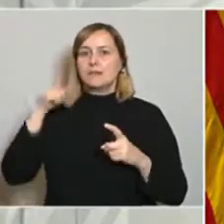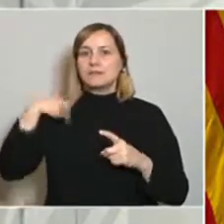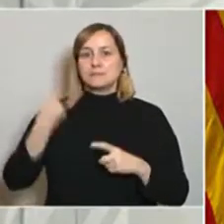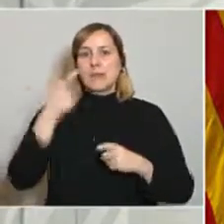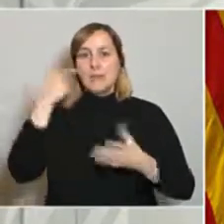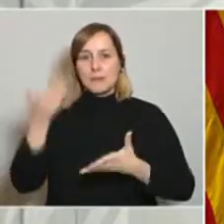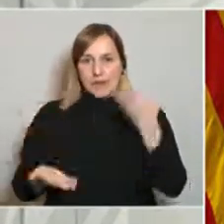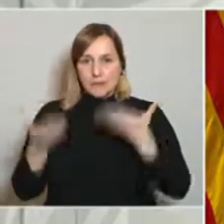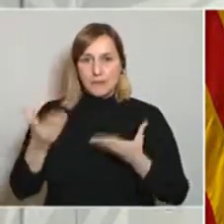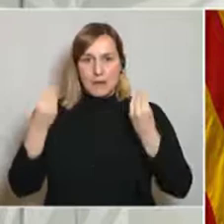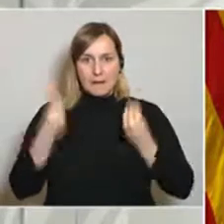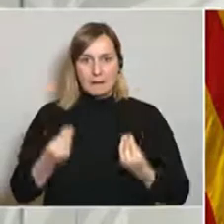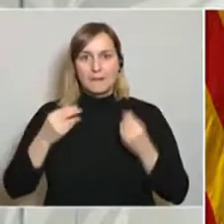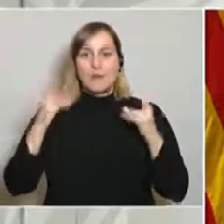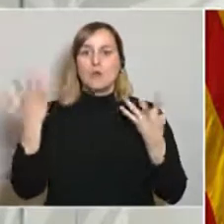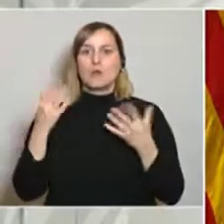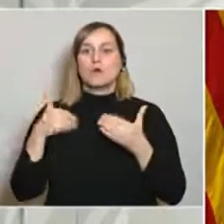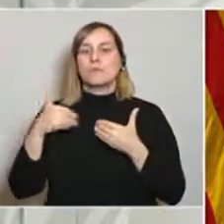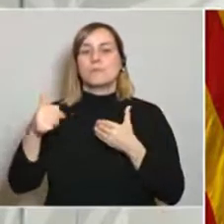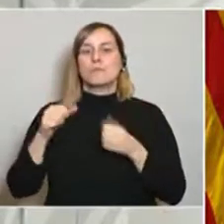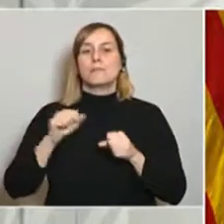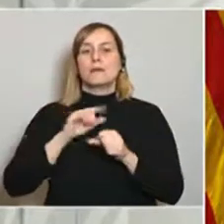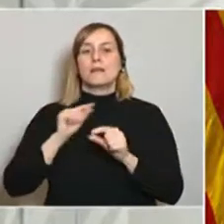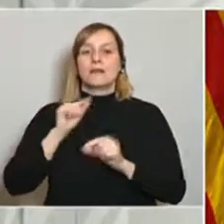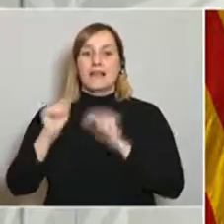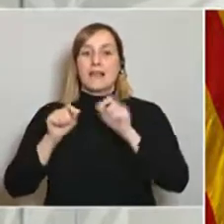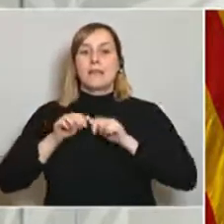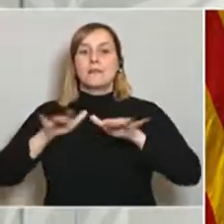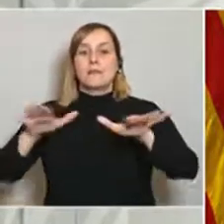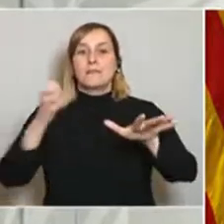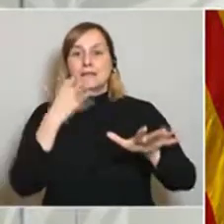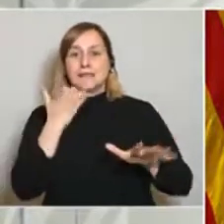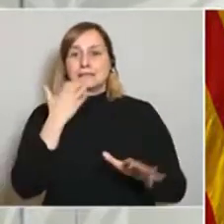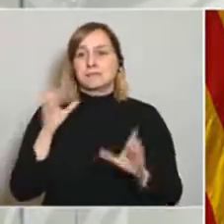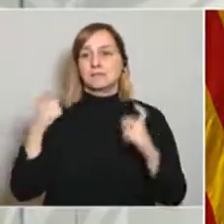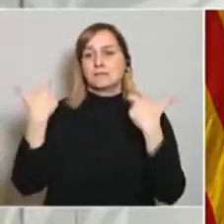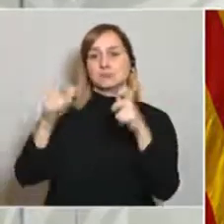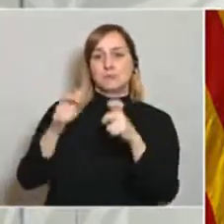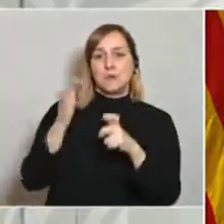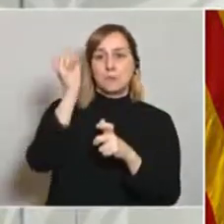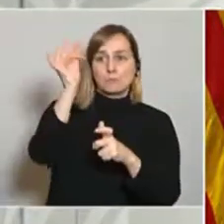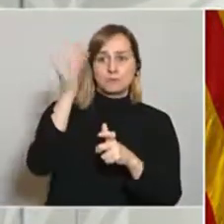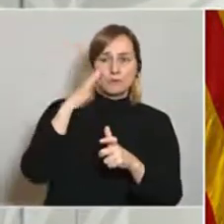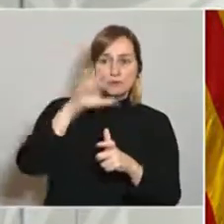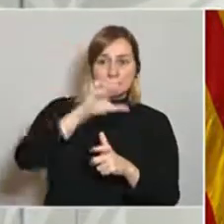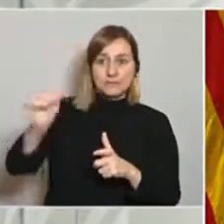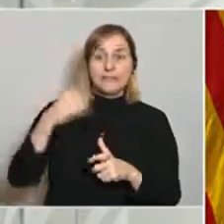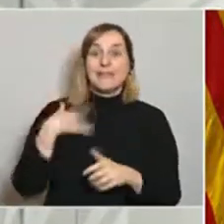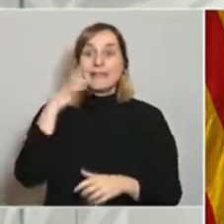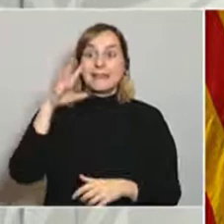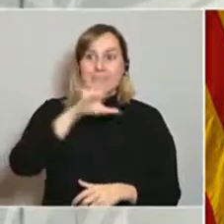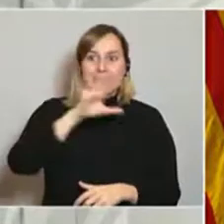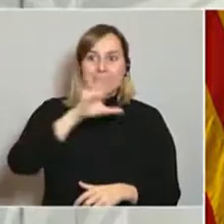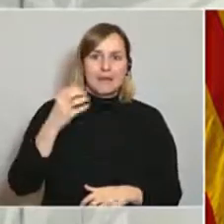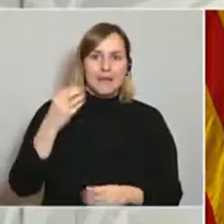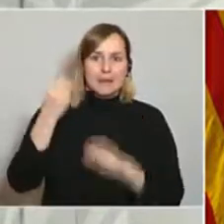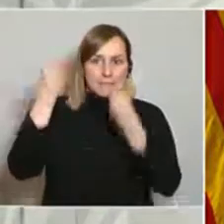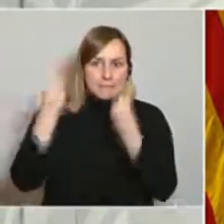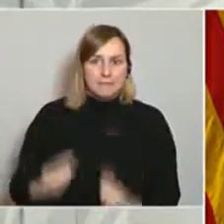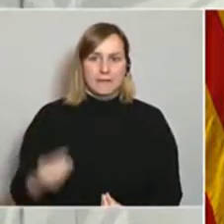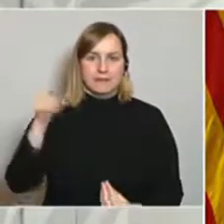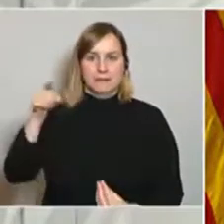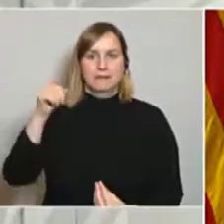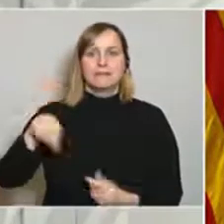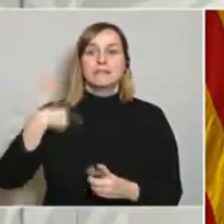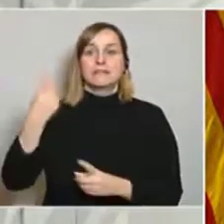millor com es comporta l'epidèmia, els casos positius confirmats, també detectar bé aquests casos possibles i poder fer tot